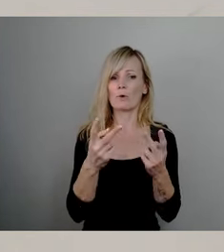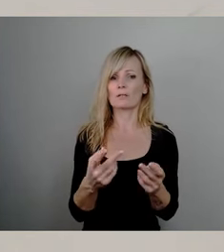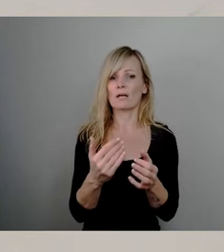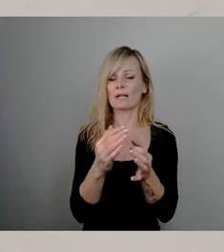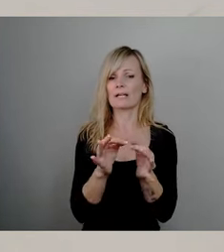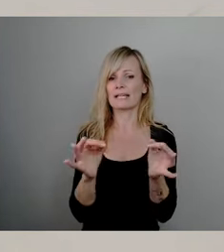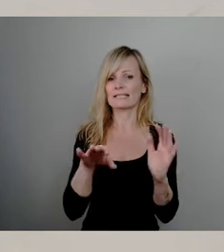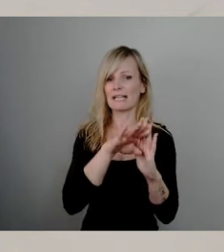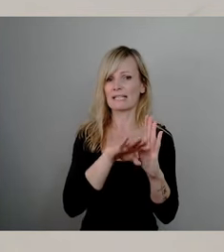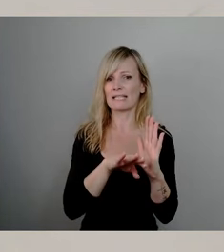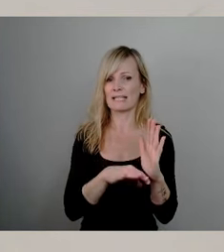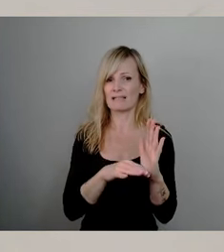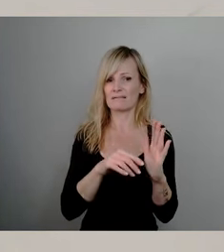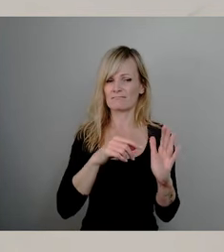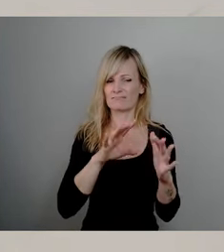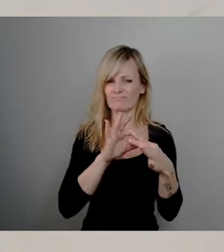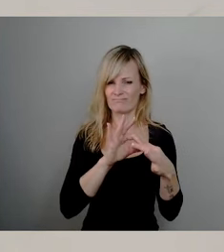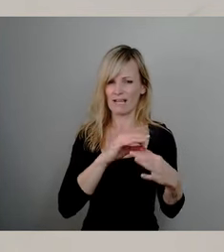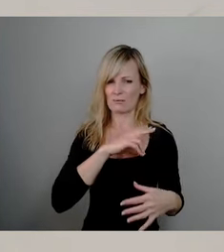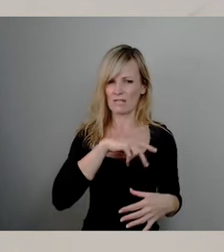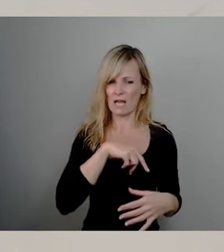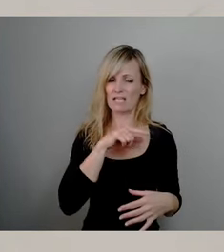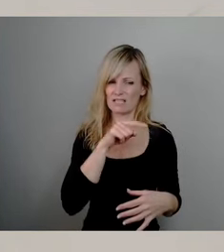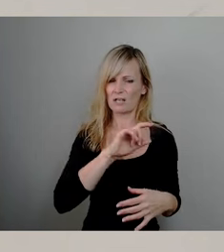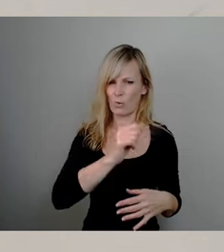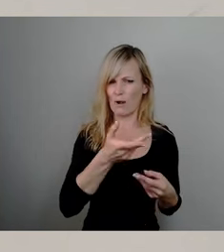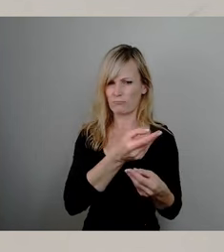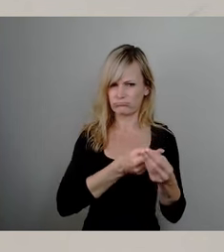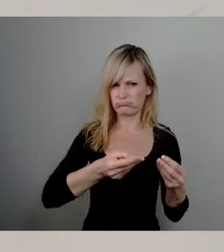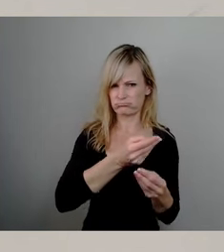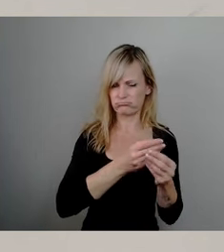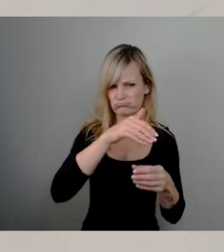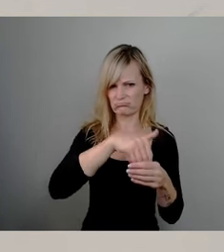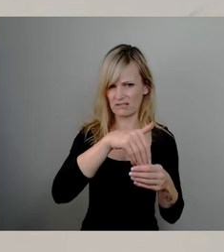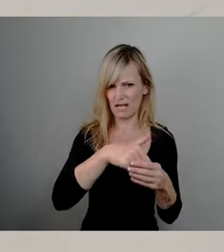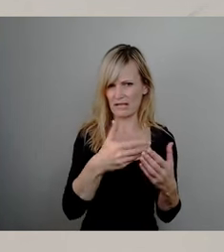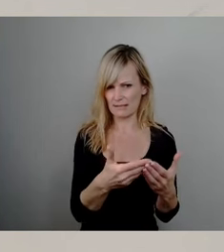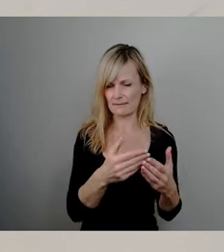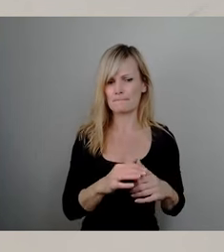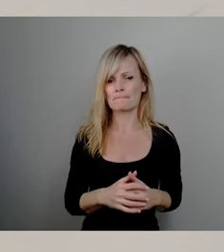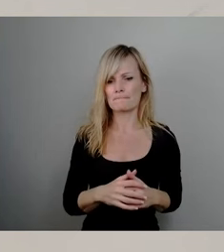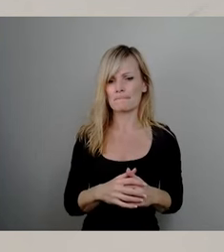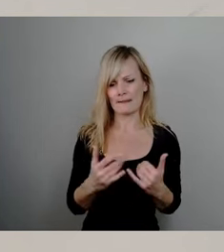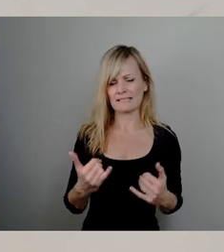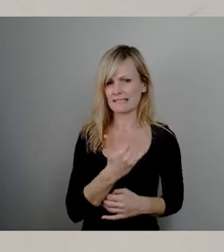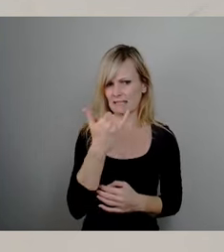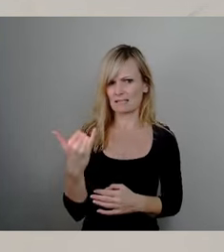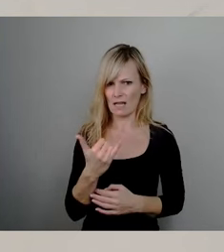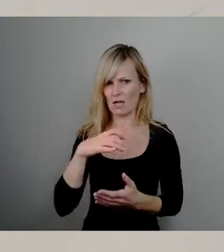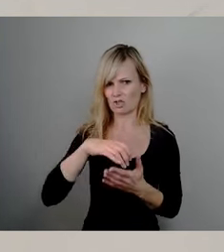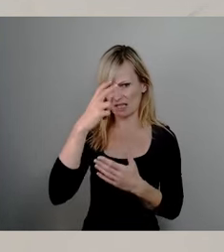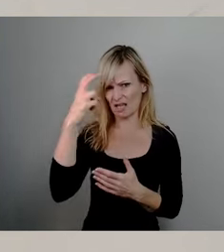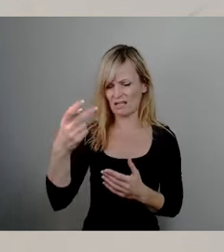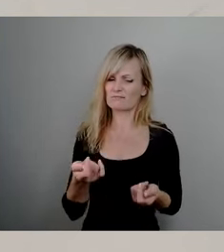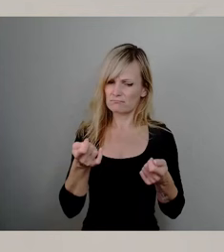und so dann noch dieses Jahr im Stadtrat eine Beschlussfassung der Förderrichtlinie und